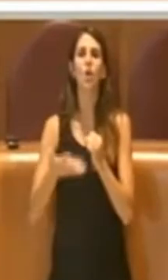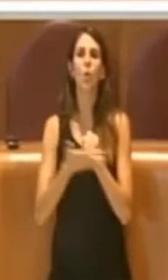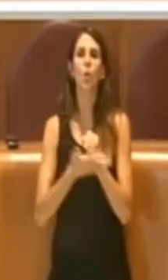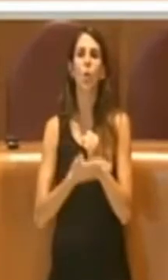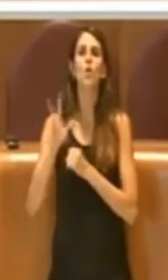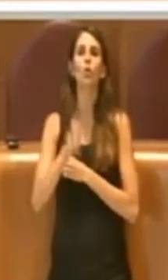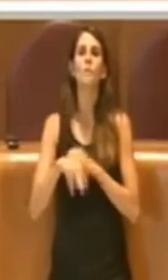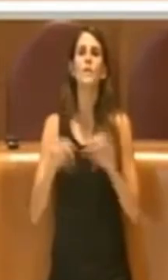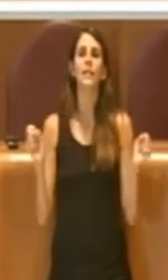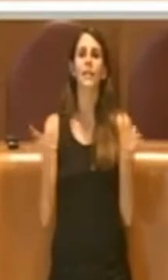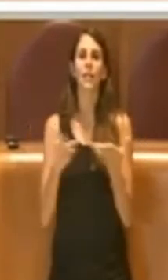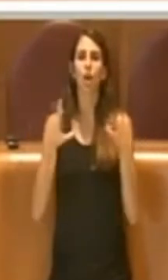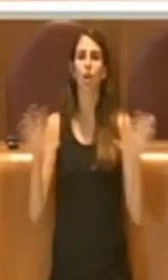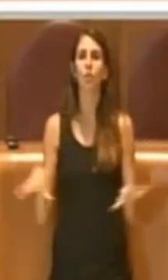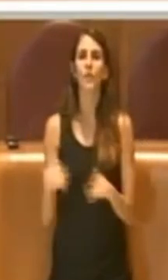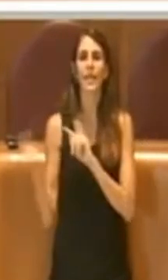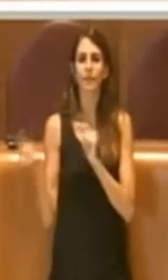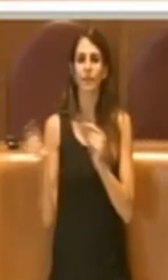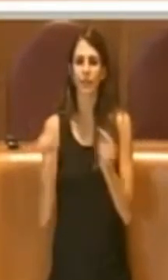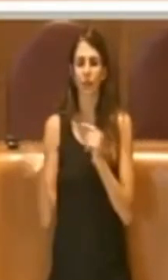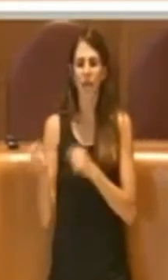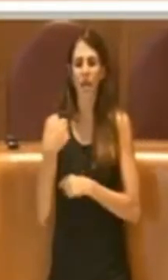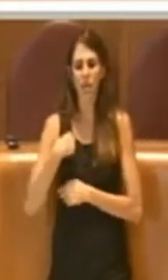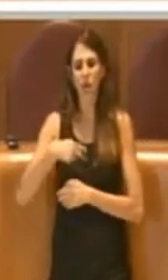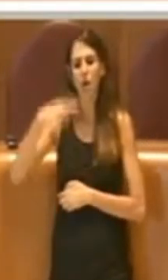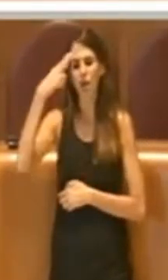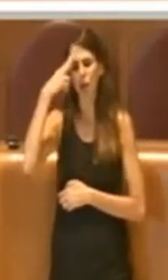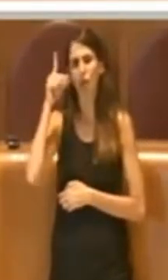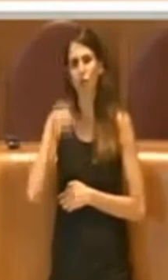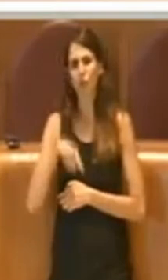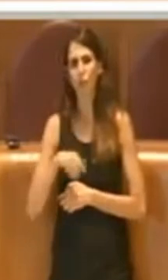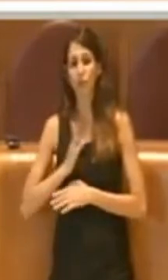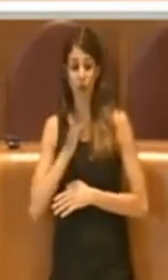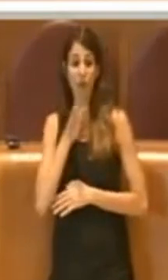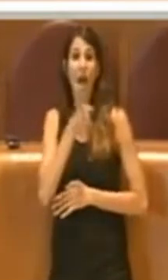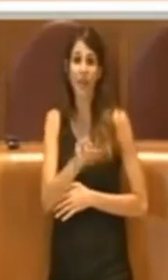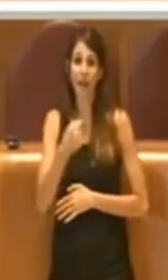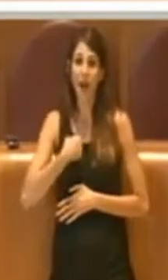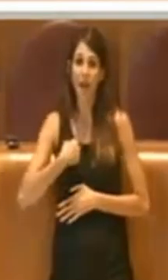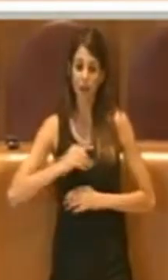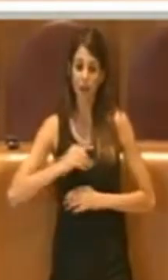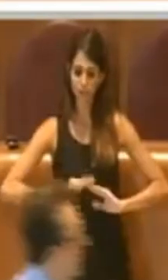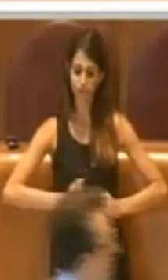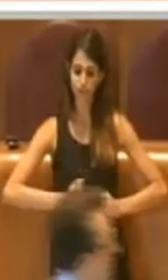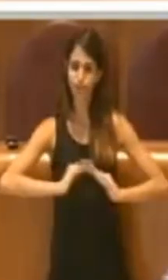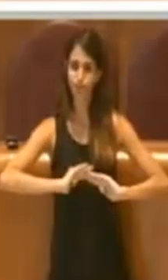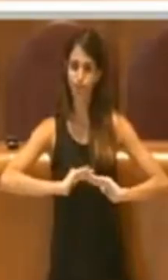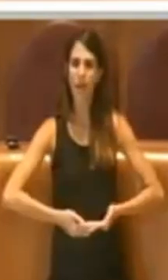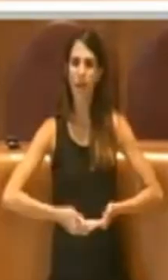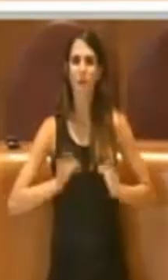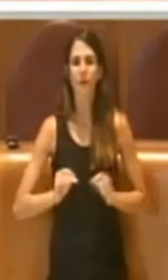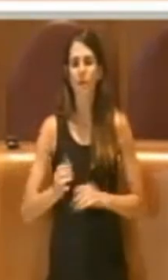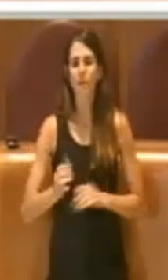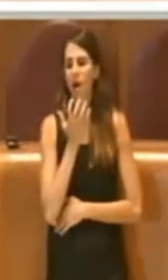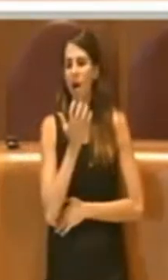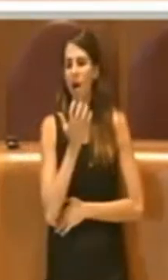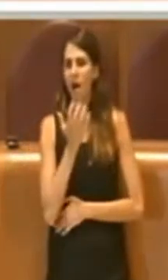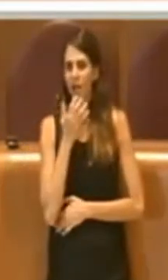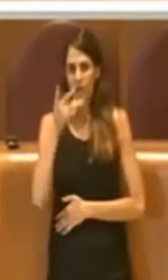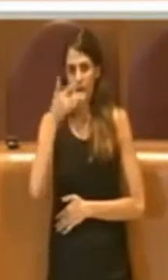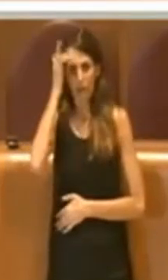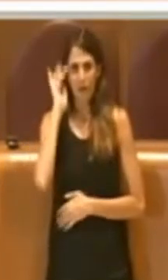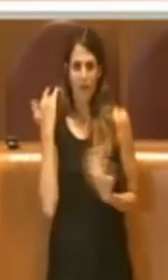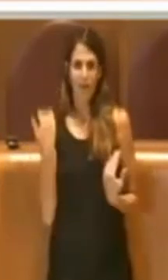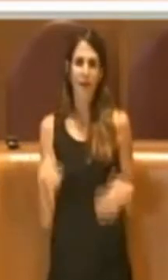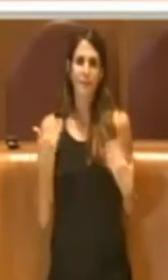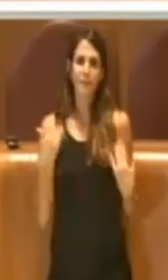tra l'altro un sopralluogo, ricordo di essere, che ero incinta all'epoca, quindi fu un sopralluogo molto caldo e faticoso,